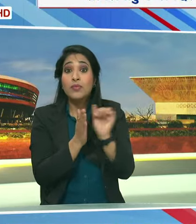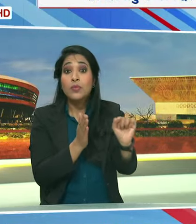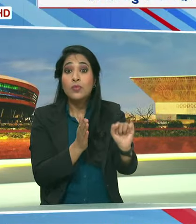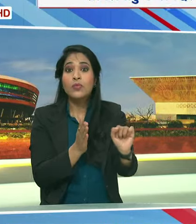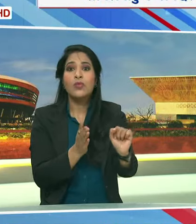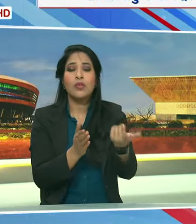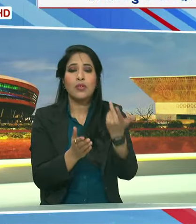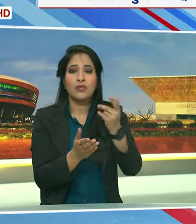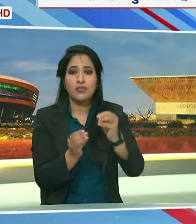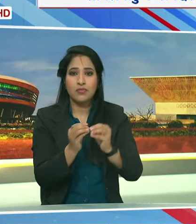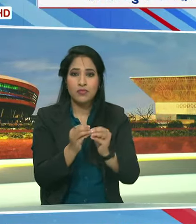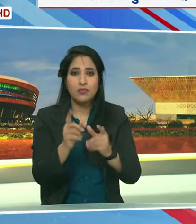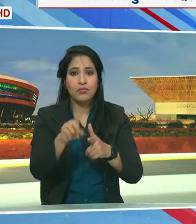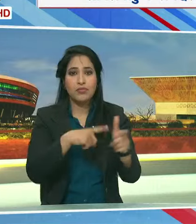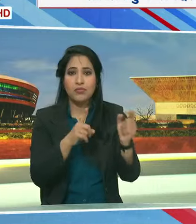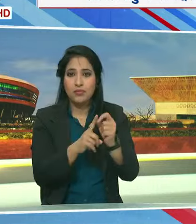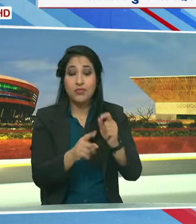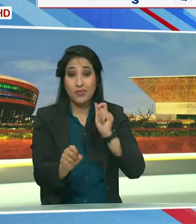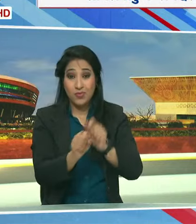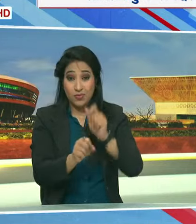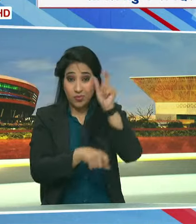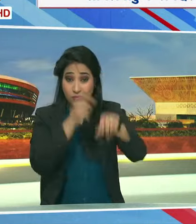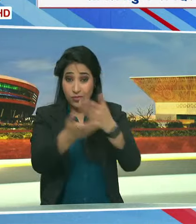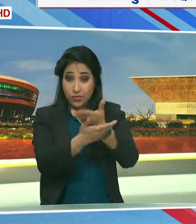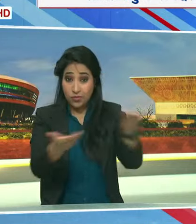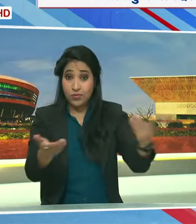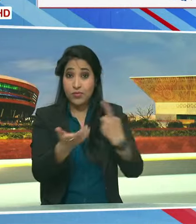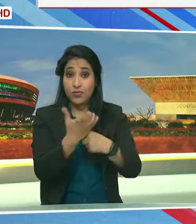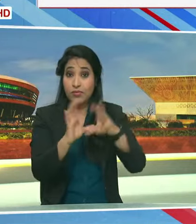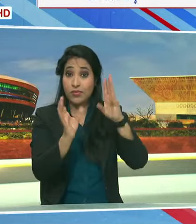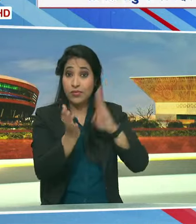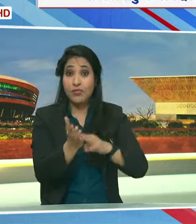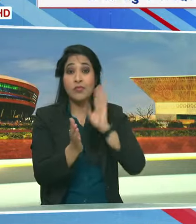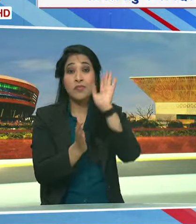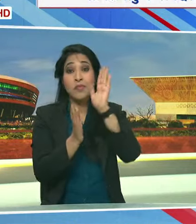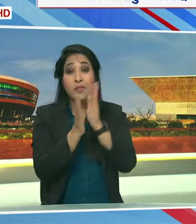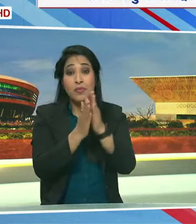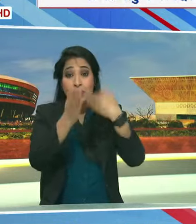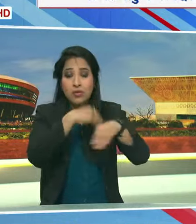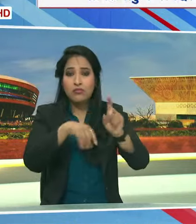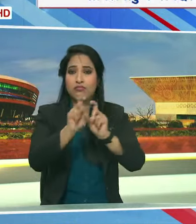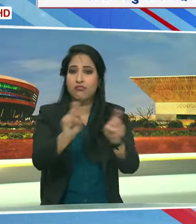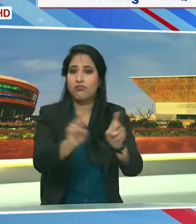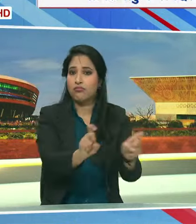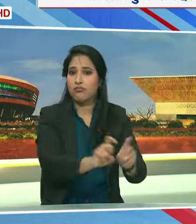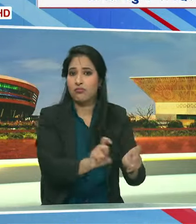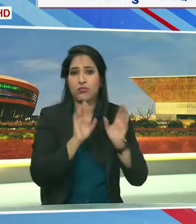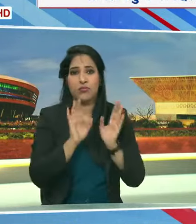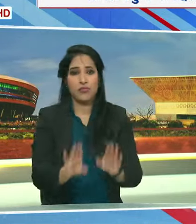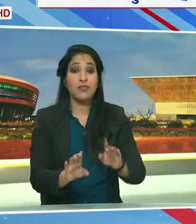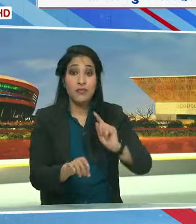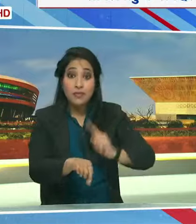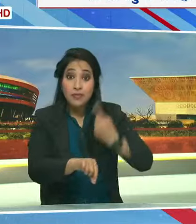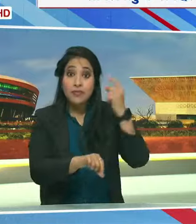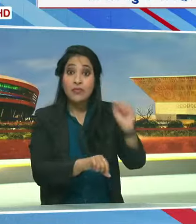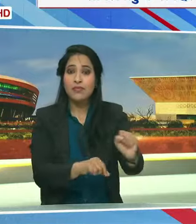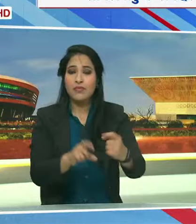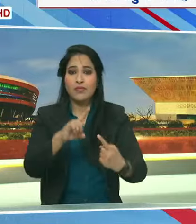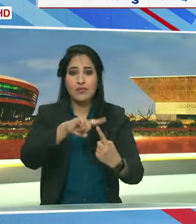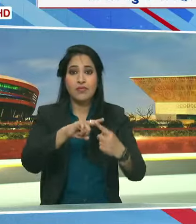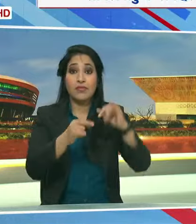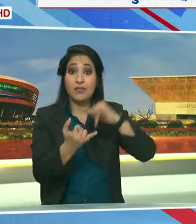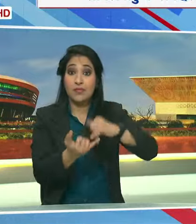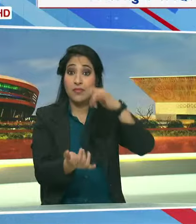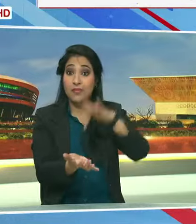में भाचपा कार्यकरताओं के साथ राम स्वामी मंदिर की सफाई की इस अफसर पर उन्होंने